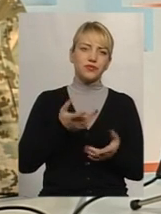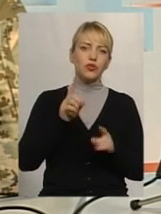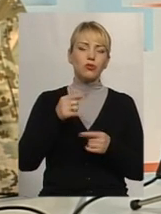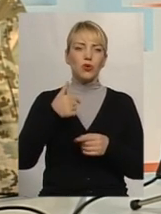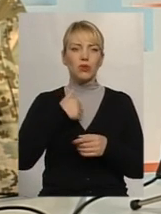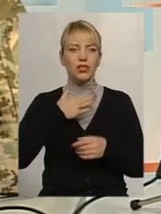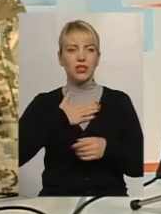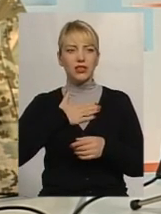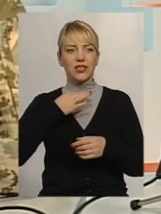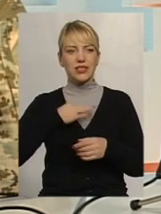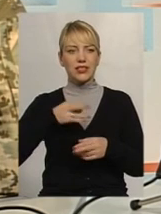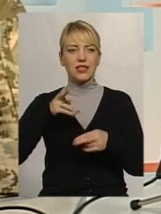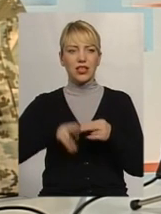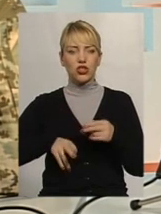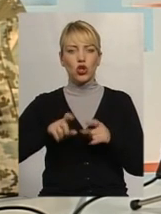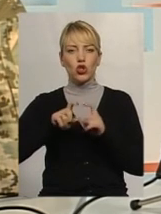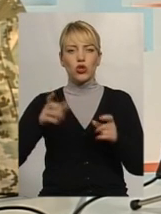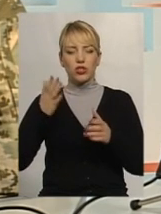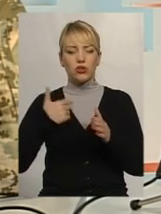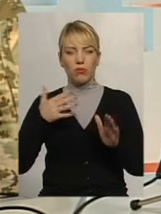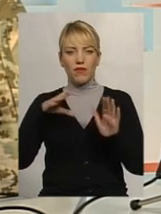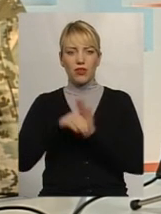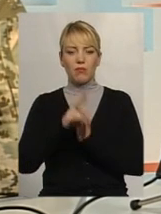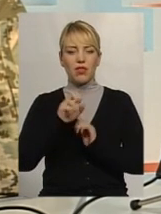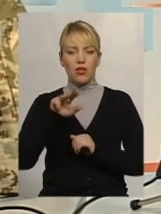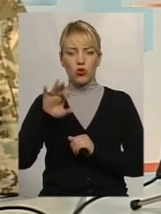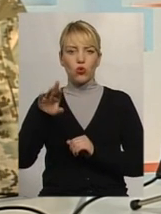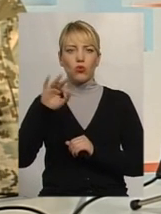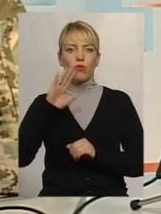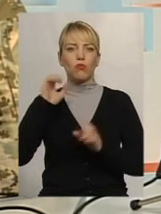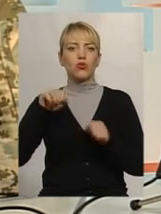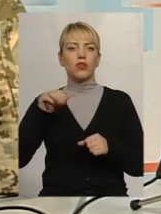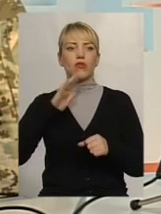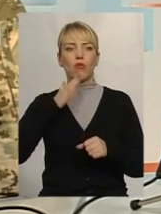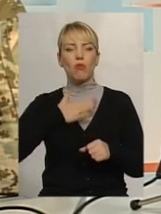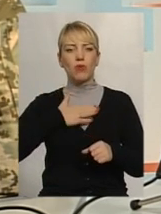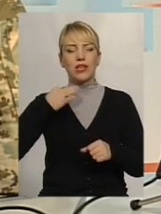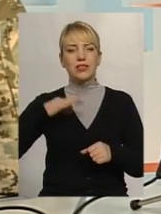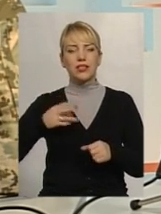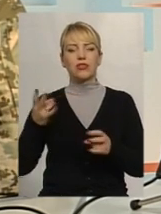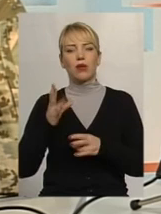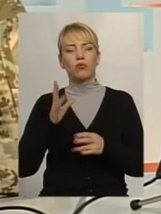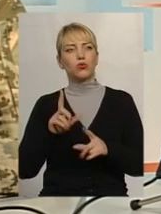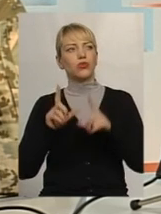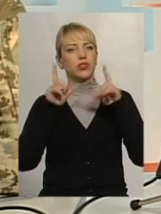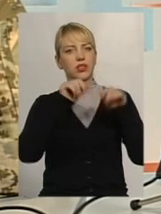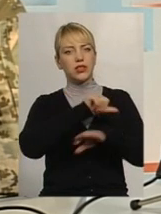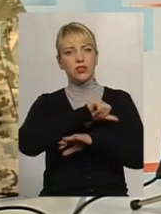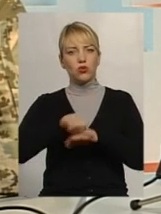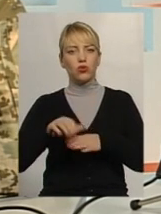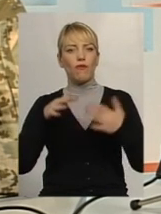школу, і якщо ми будемо в НАТО, можливо, йому десь кудись прийдеться їхати воювати, десь в якусь далеку країну.